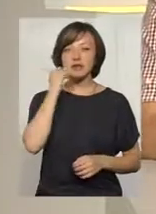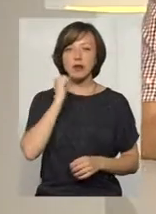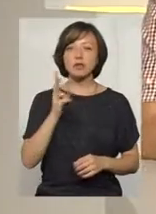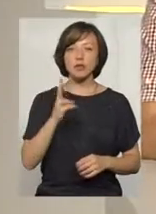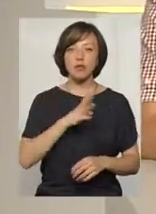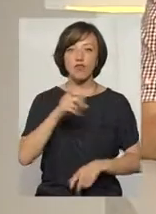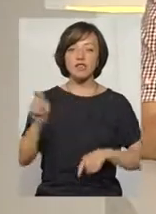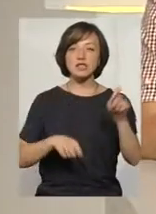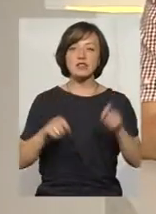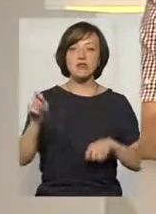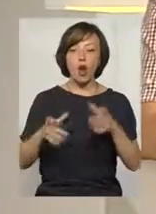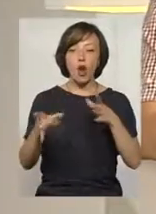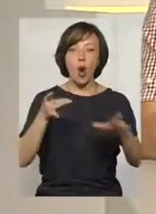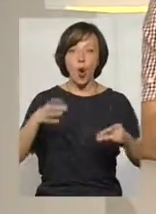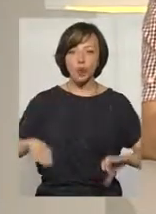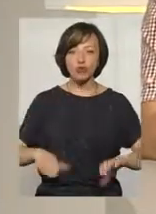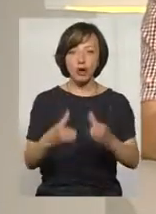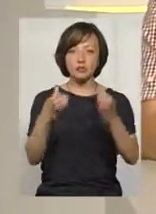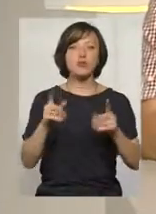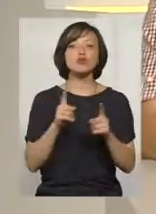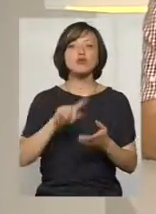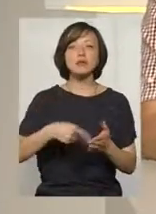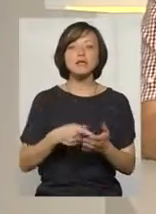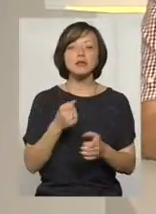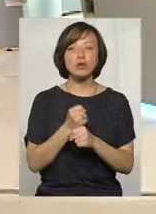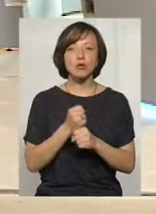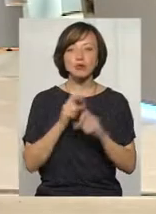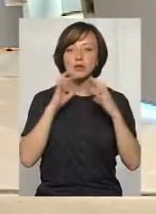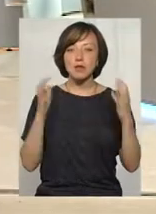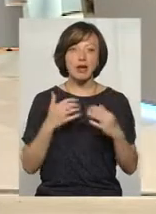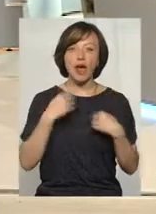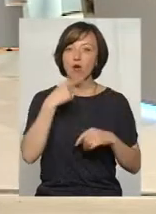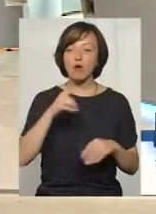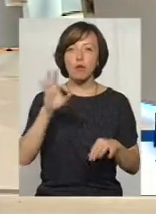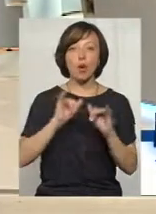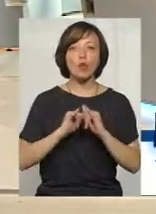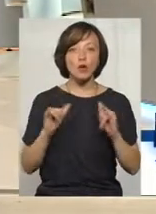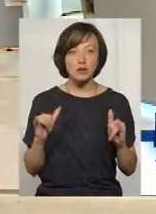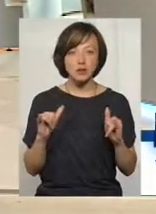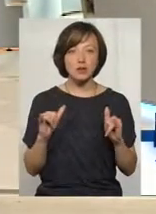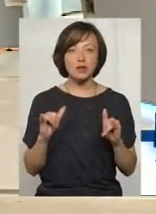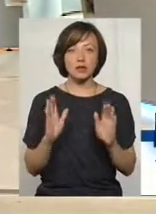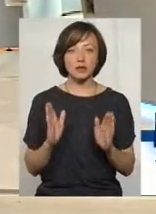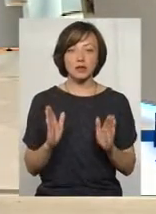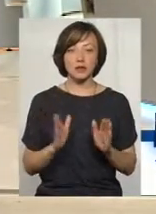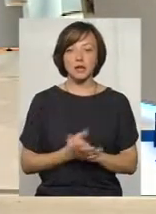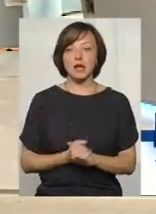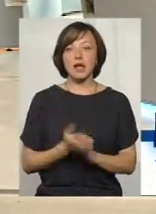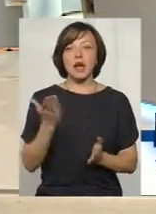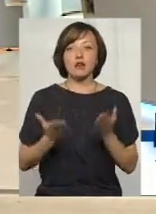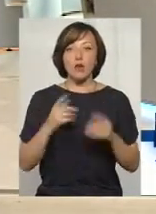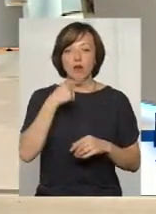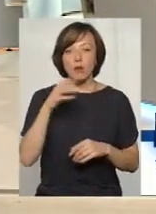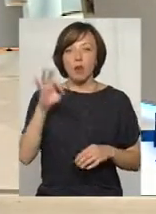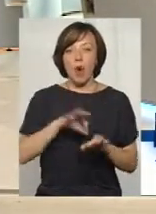гончарства. Але, пане Артам, що в місті роблять для того, щоб зберегти, принаймні? Я не кажу вже про розвиток? Власне, якщо говорити саме